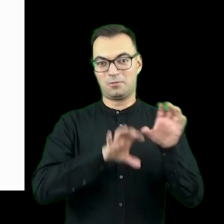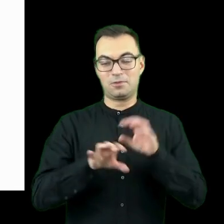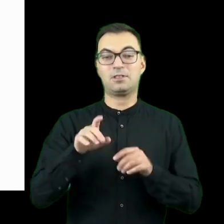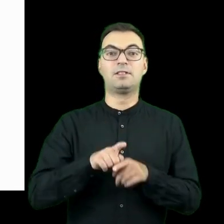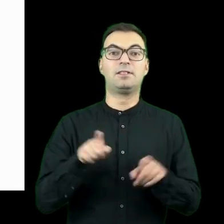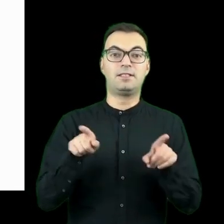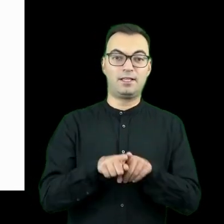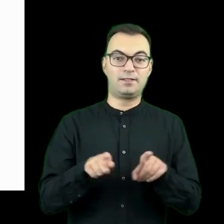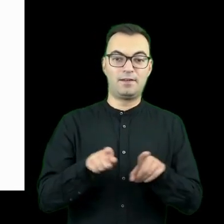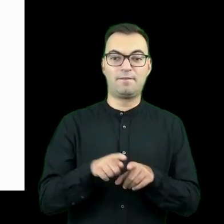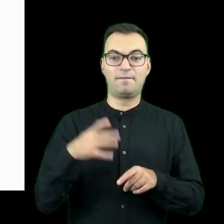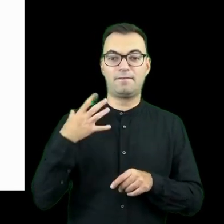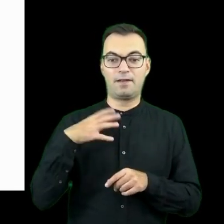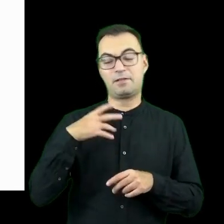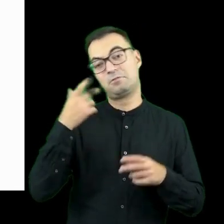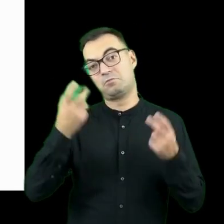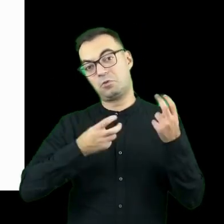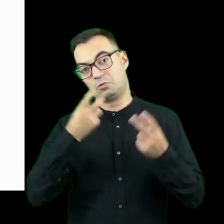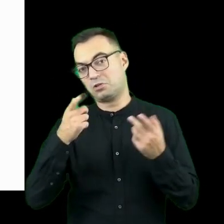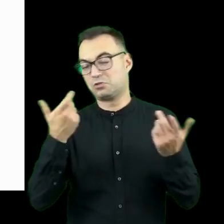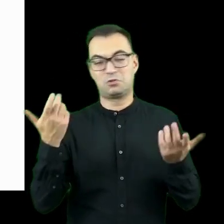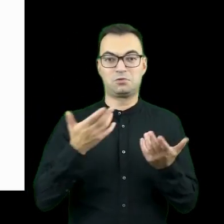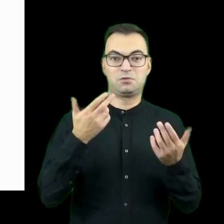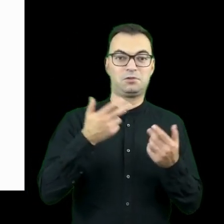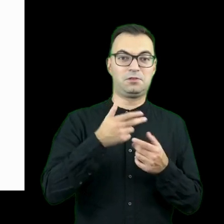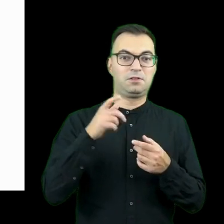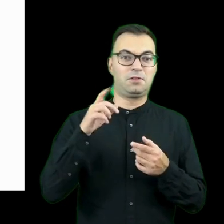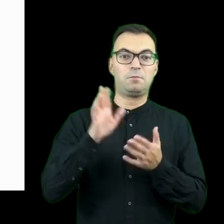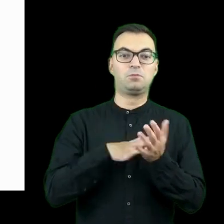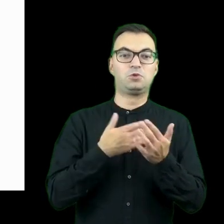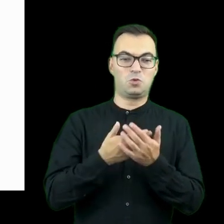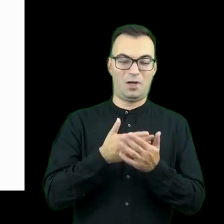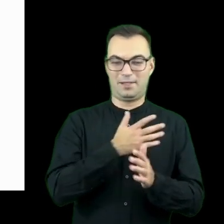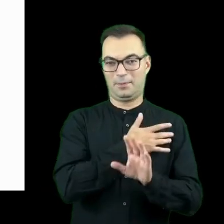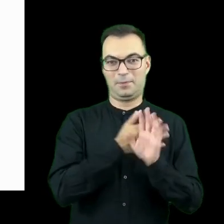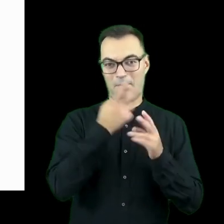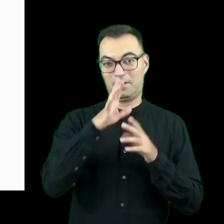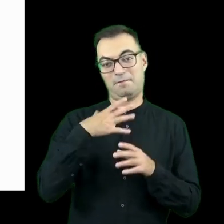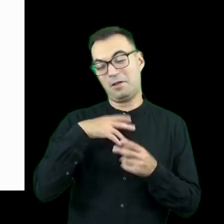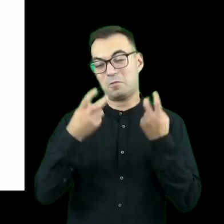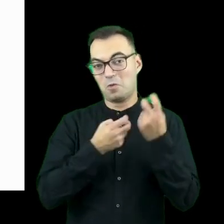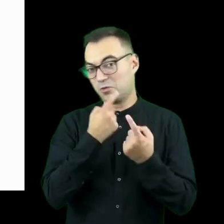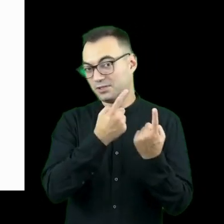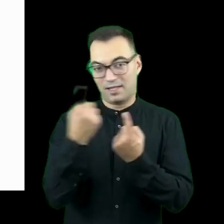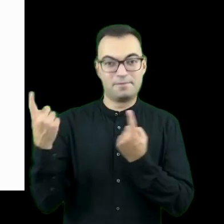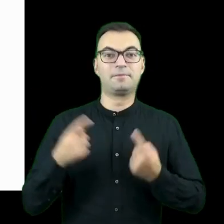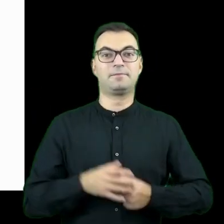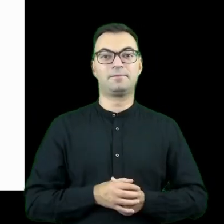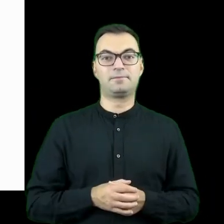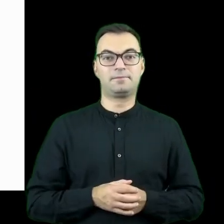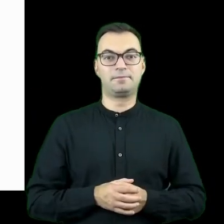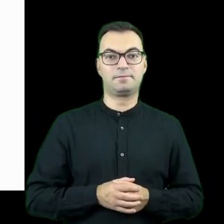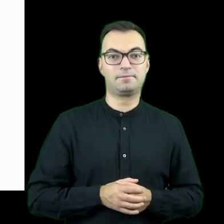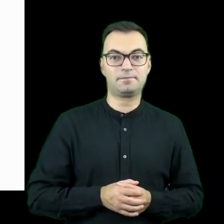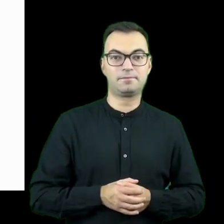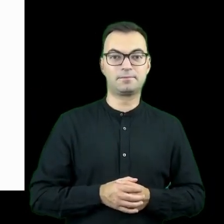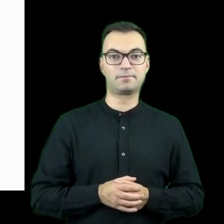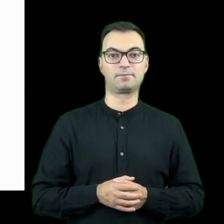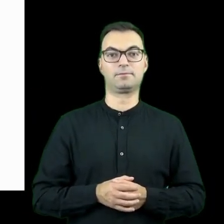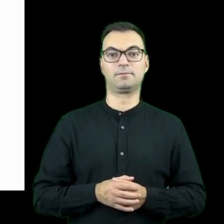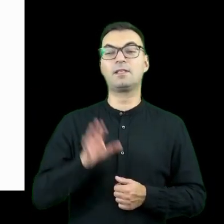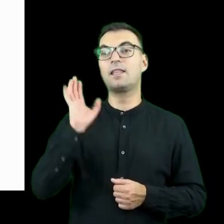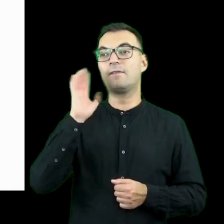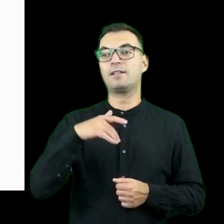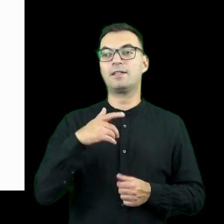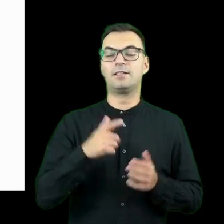Was też do przyjrzenia się i ewentualnie poszukania czegokolwiek o tych wszystkich przykładach, które tutaj mówię, ale też myślę, że bardzo